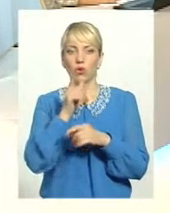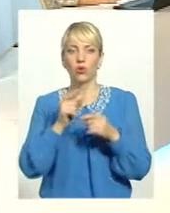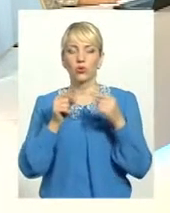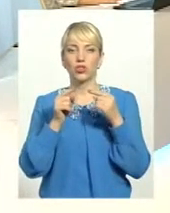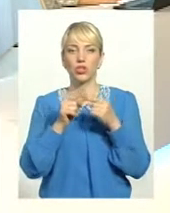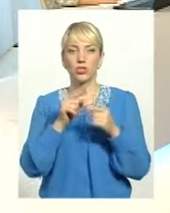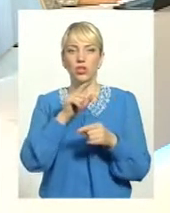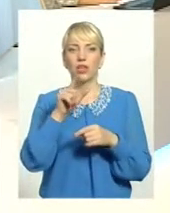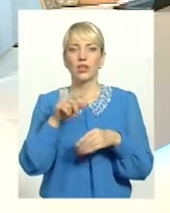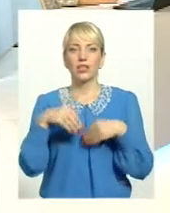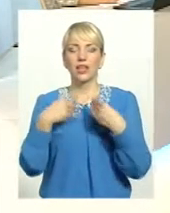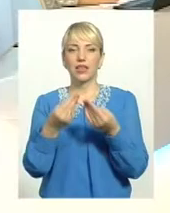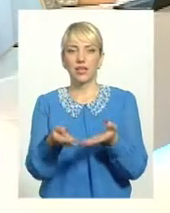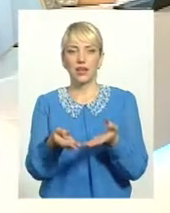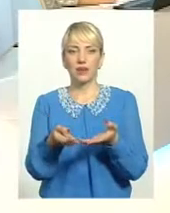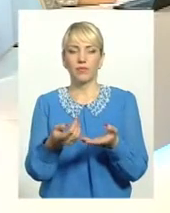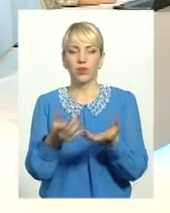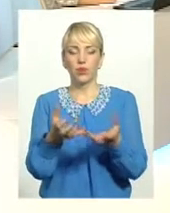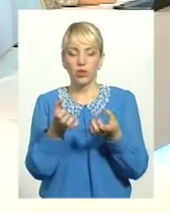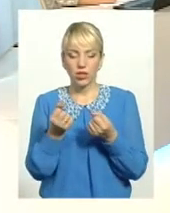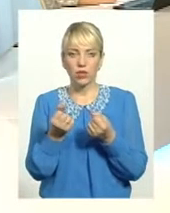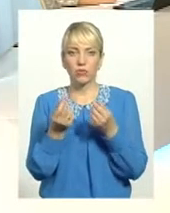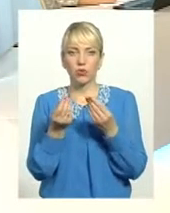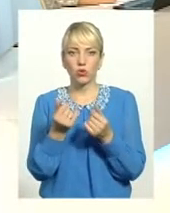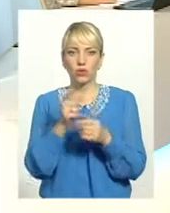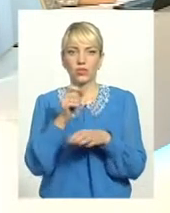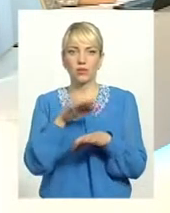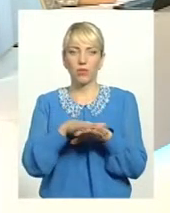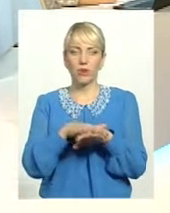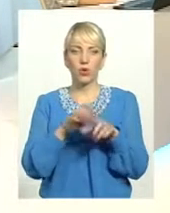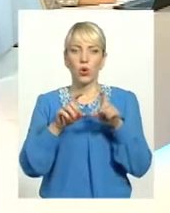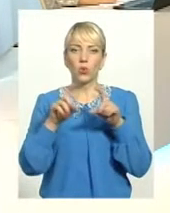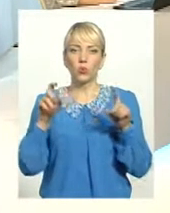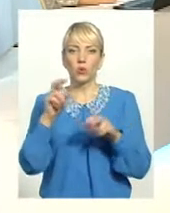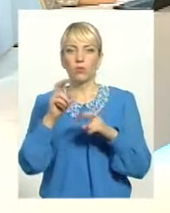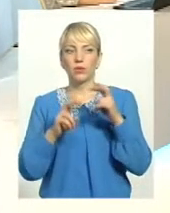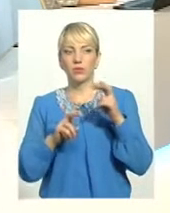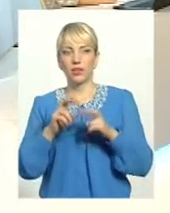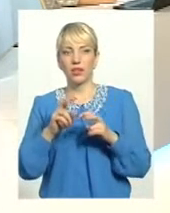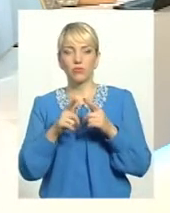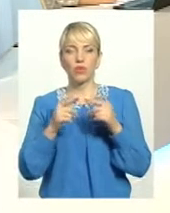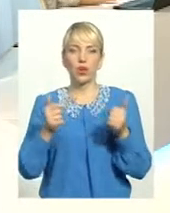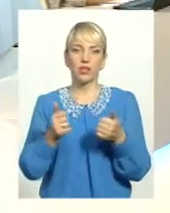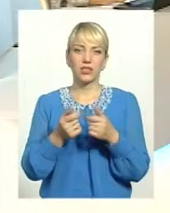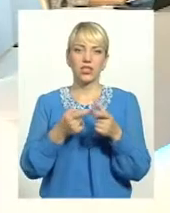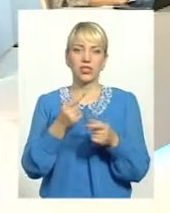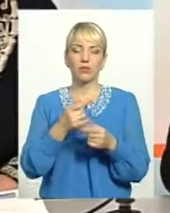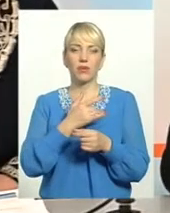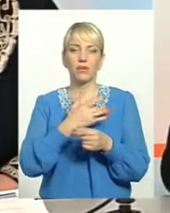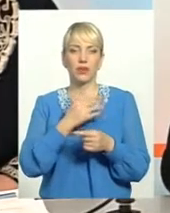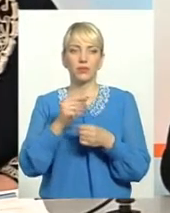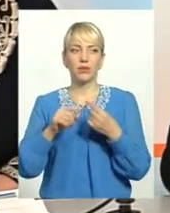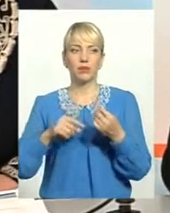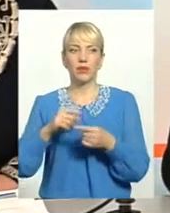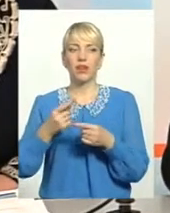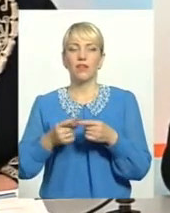отриманням коштів з банку, установи, підприємствам, організаціям чи приватним підприємцям, він має